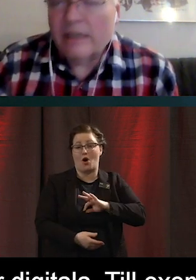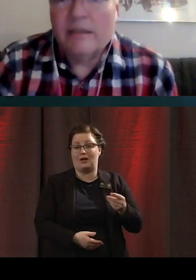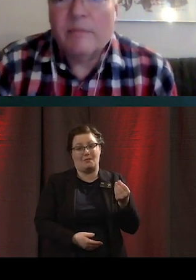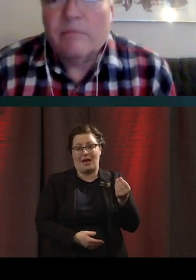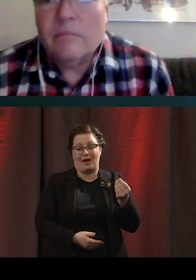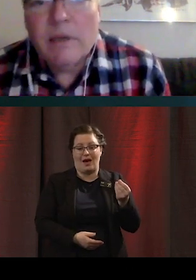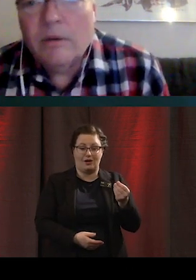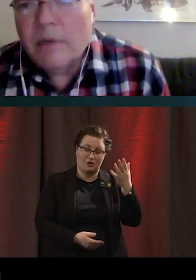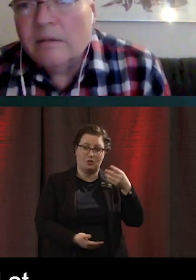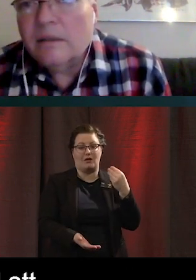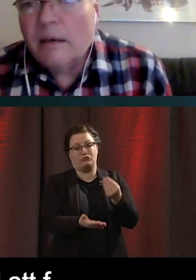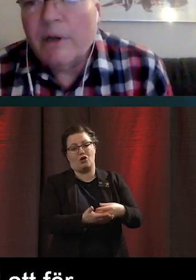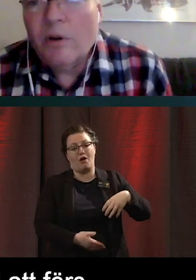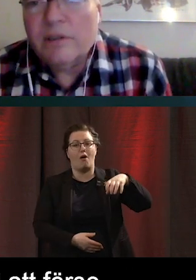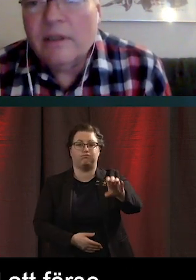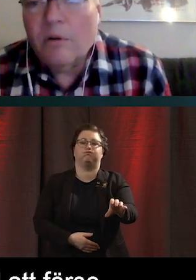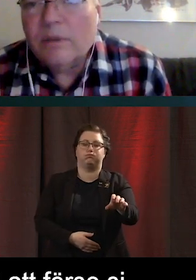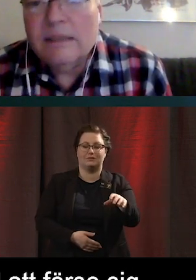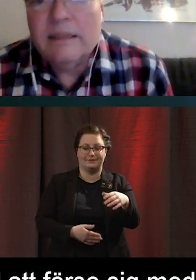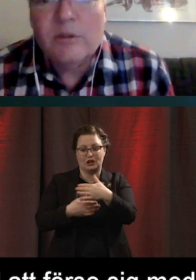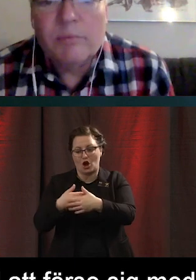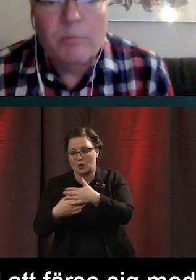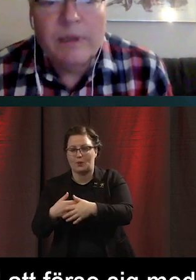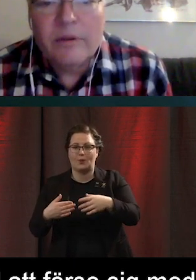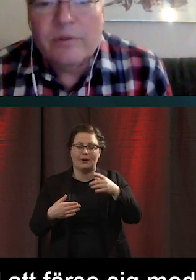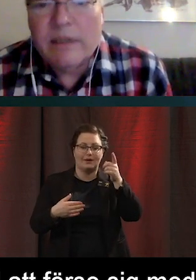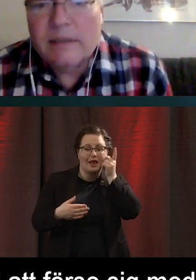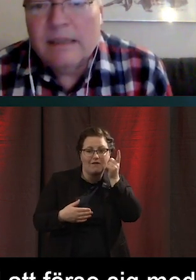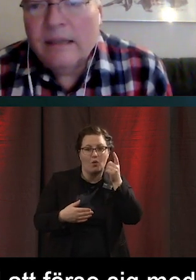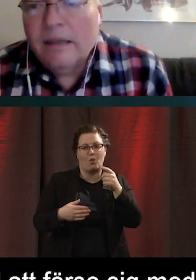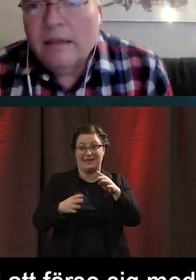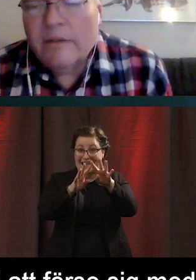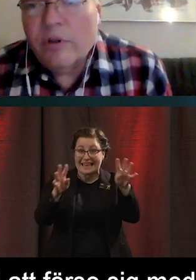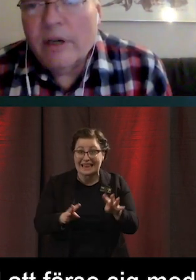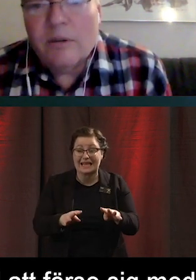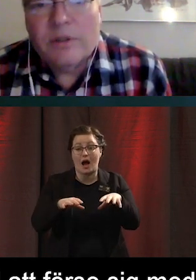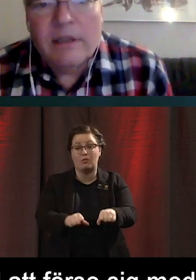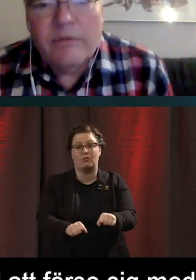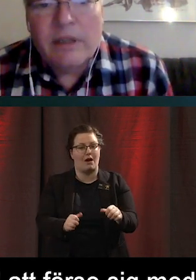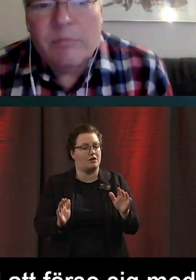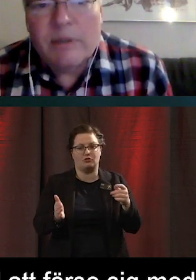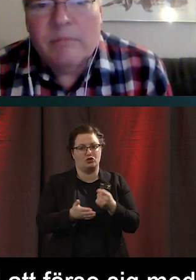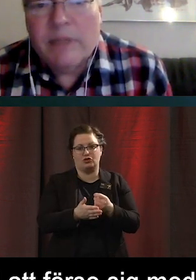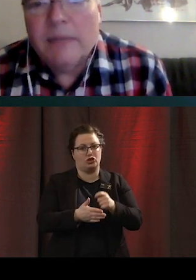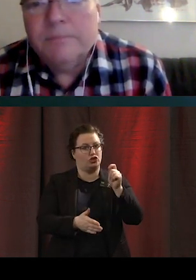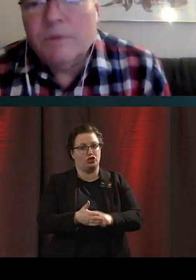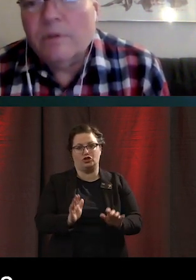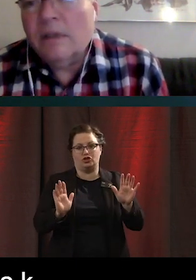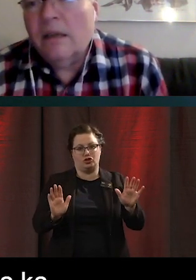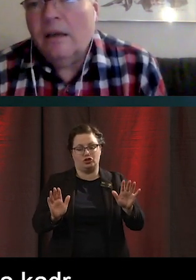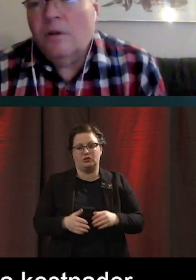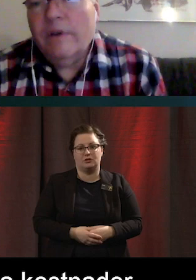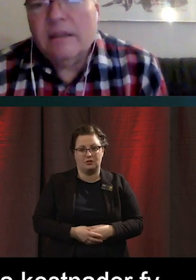förse sig med de här apparaterna och internetuppkopplingen. Det är för höga kostnader förknyttat med det.